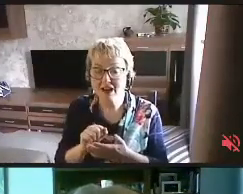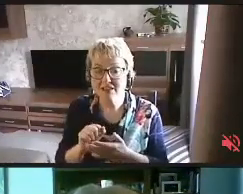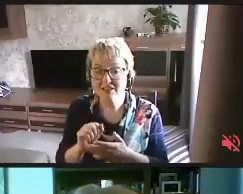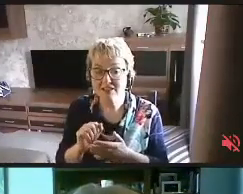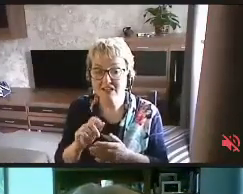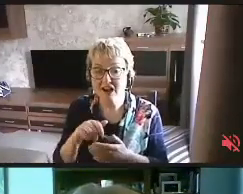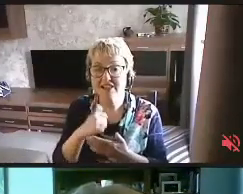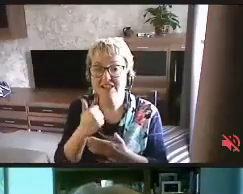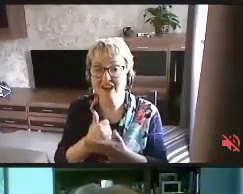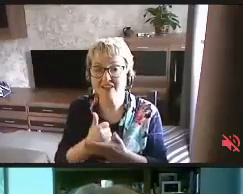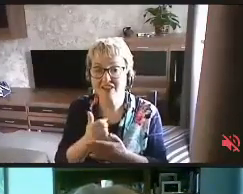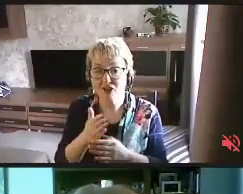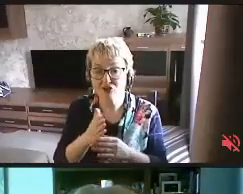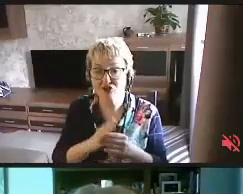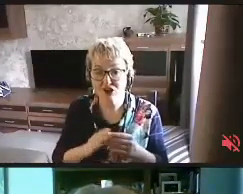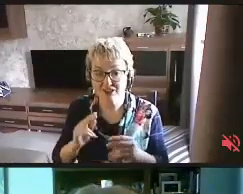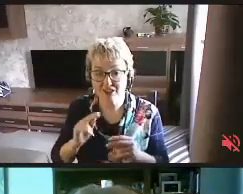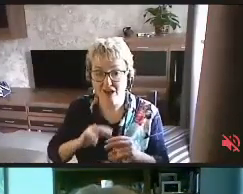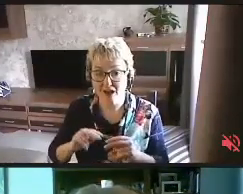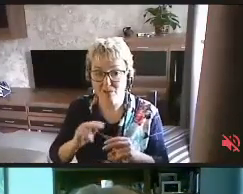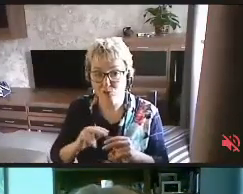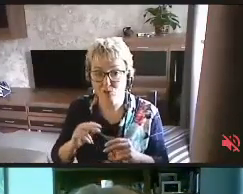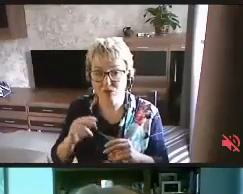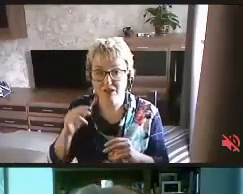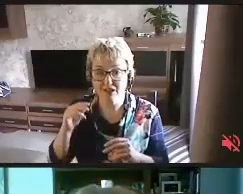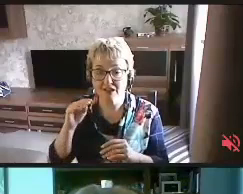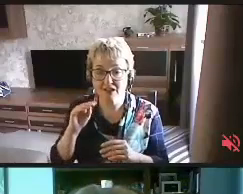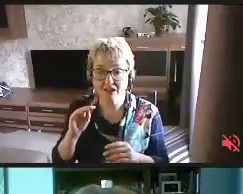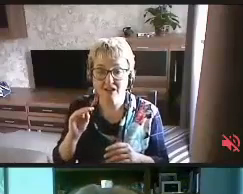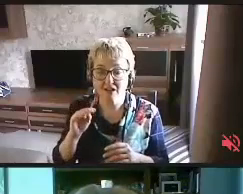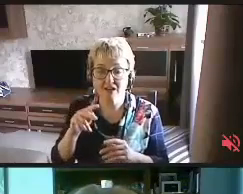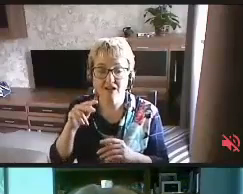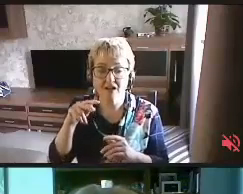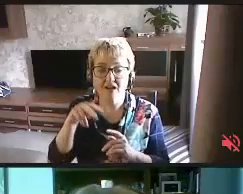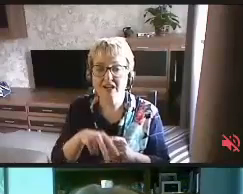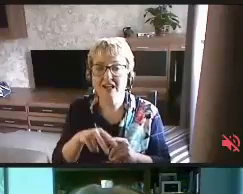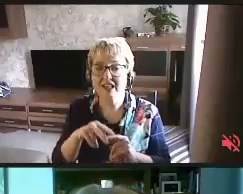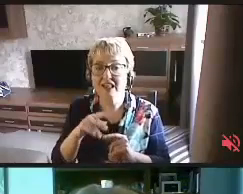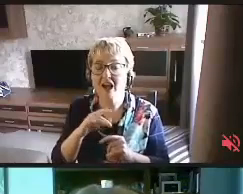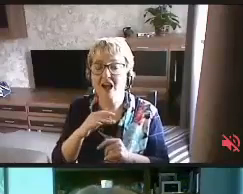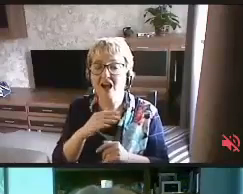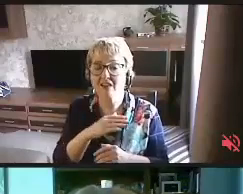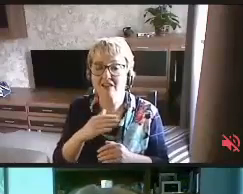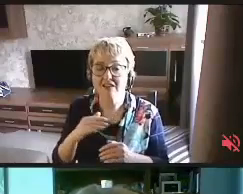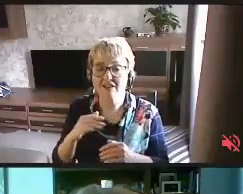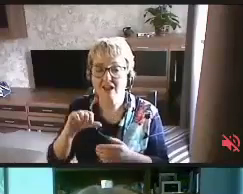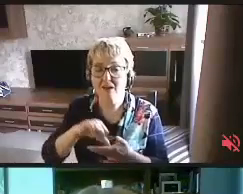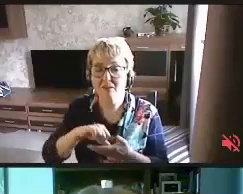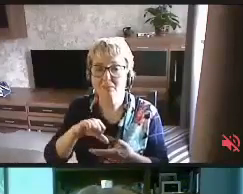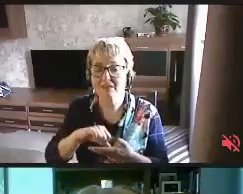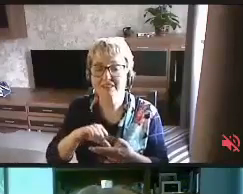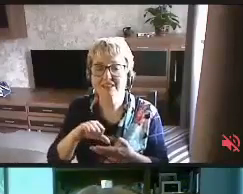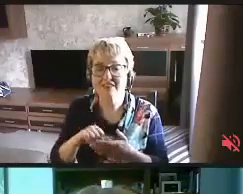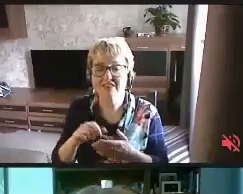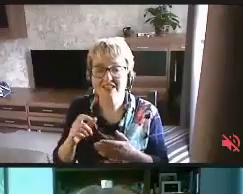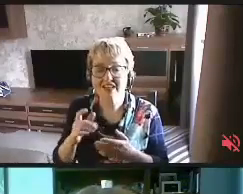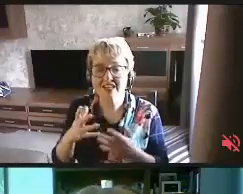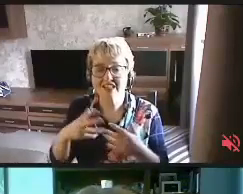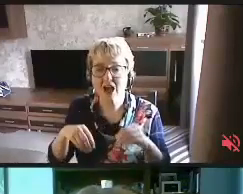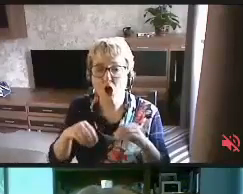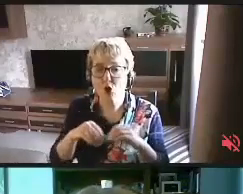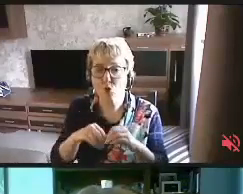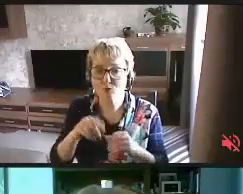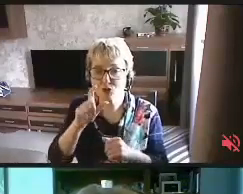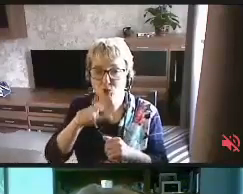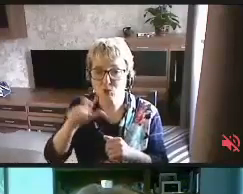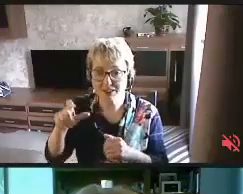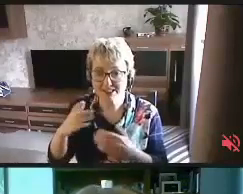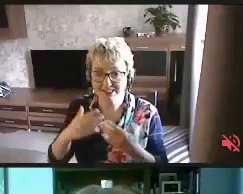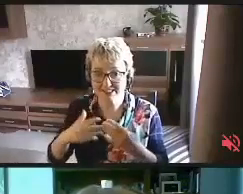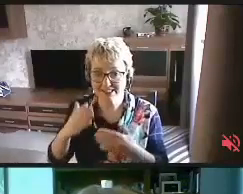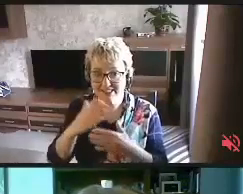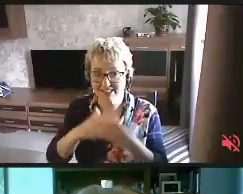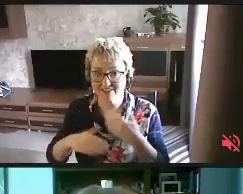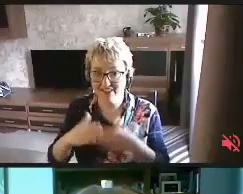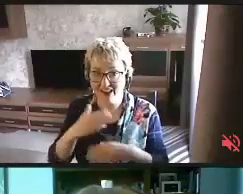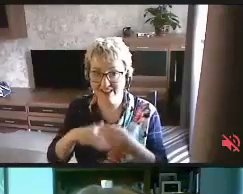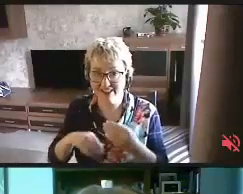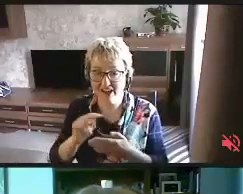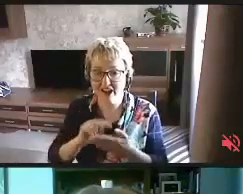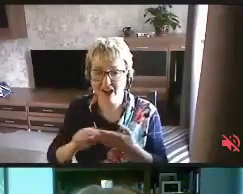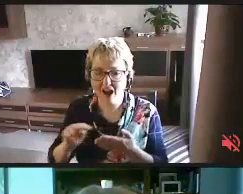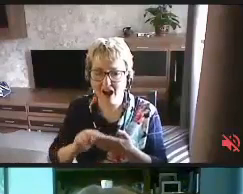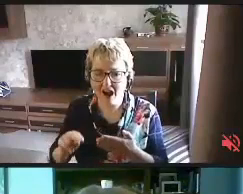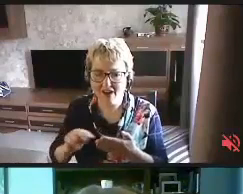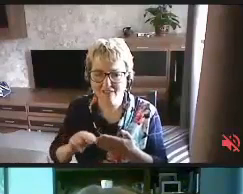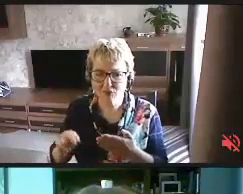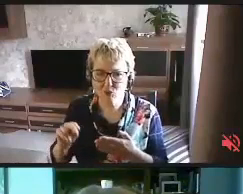ну основная часть работы легла на плечи представителей сообщества людей с инвалидностью, авторов